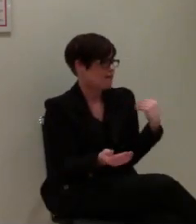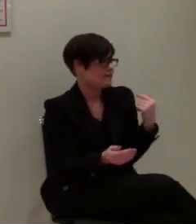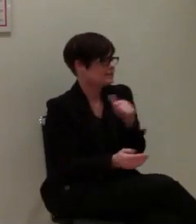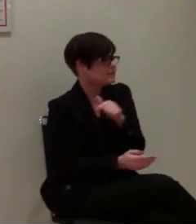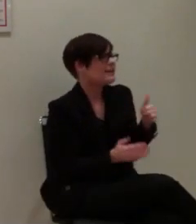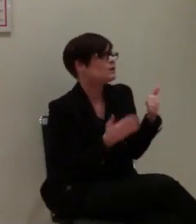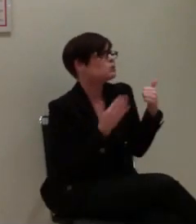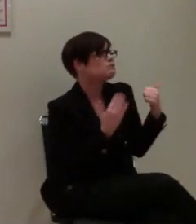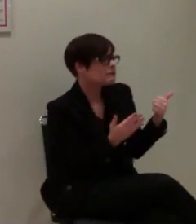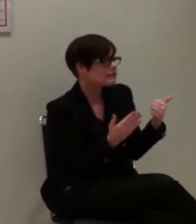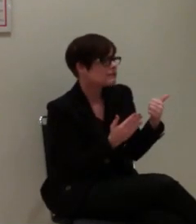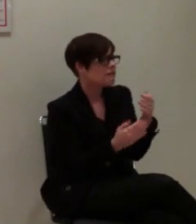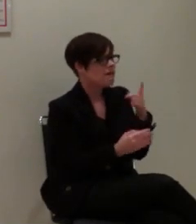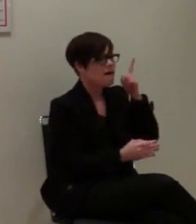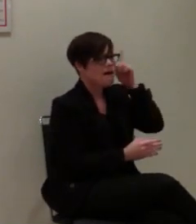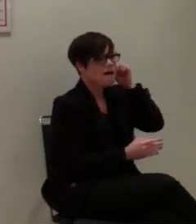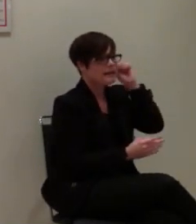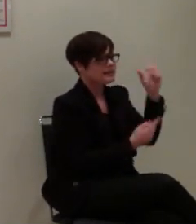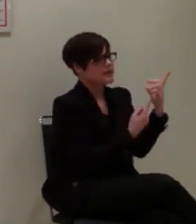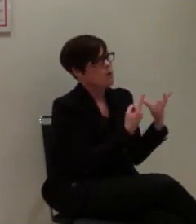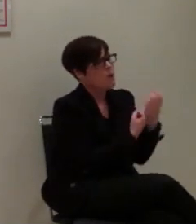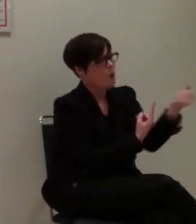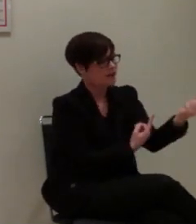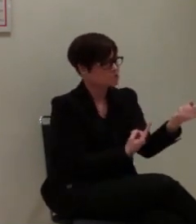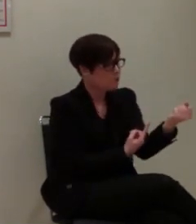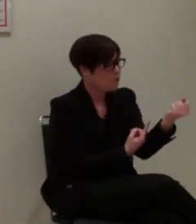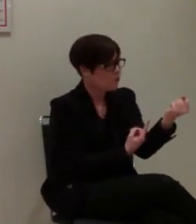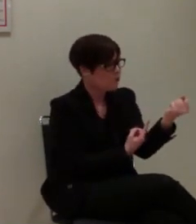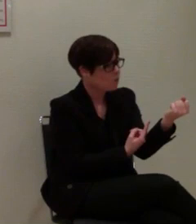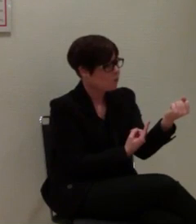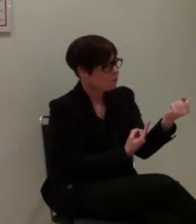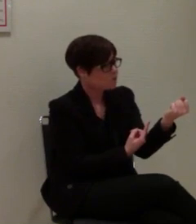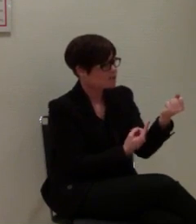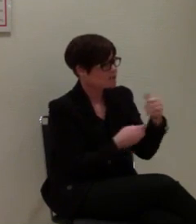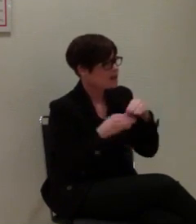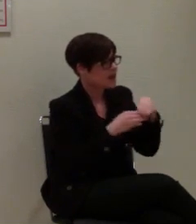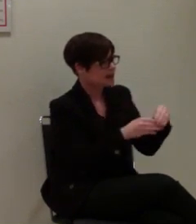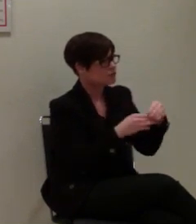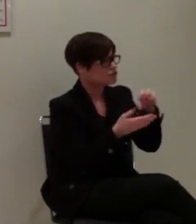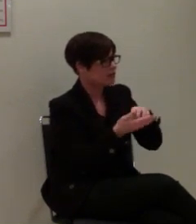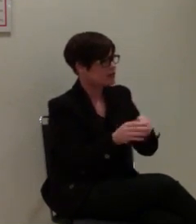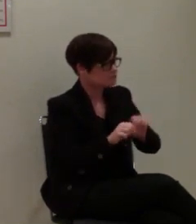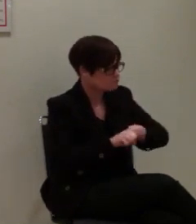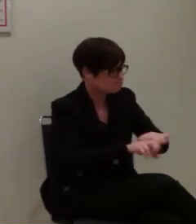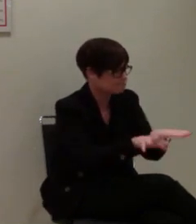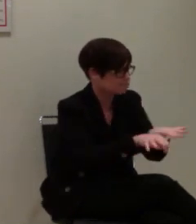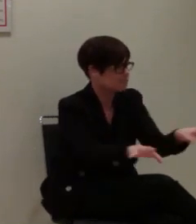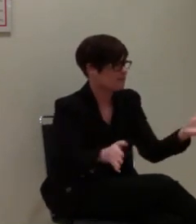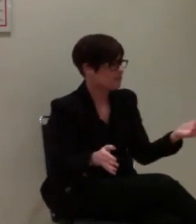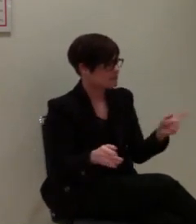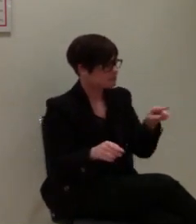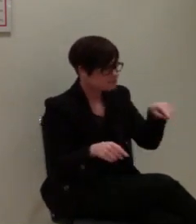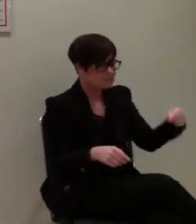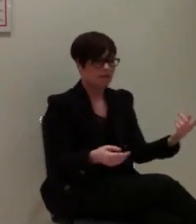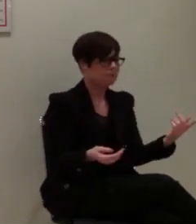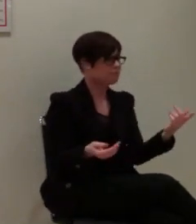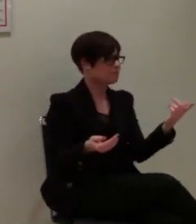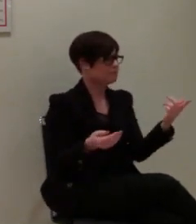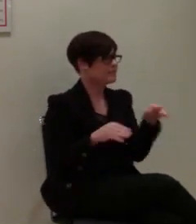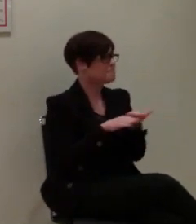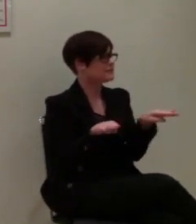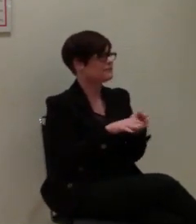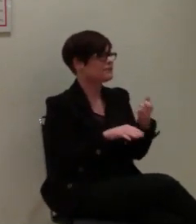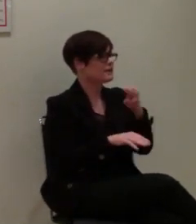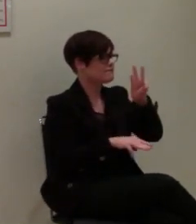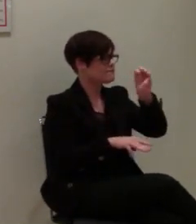die Handyortung in die Leitstellen ausgerollt haben, hatten wir, wir haben das basierend als